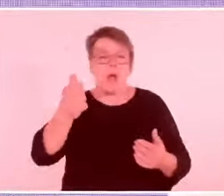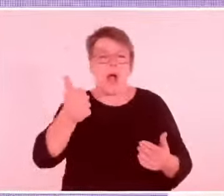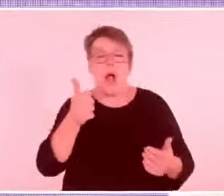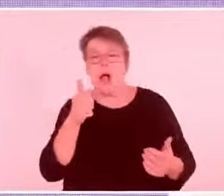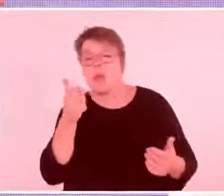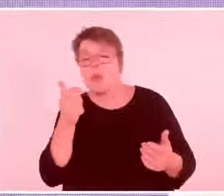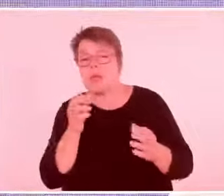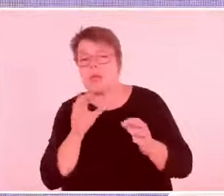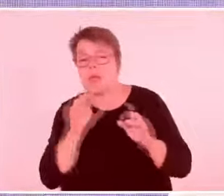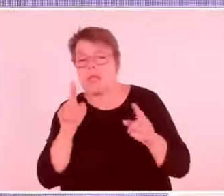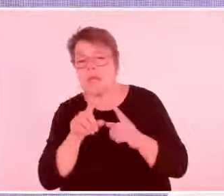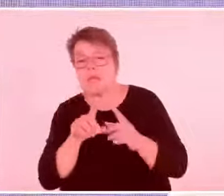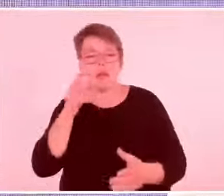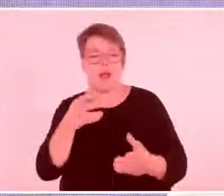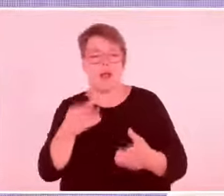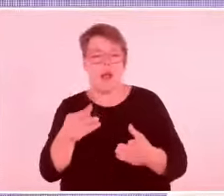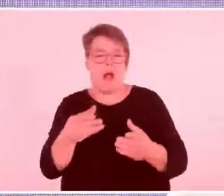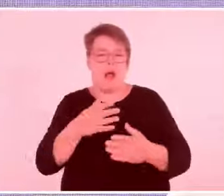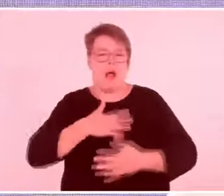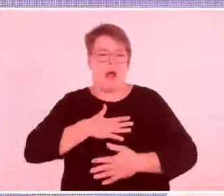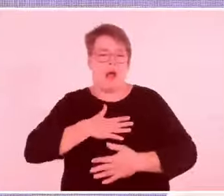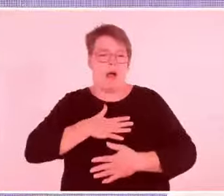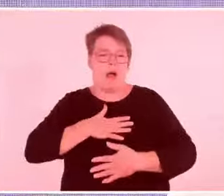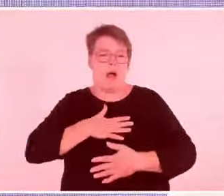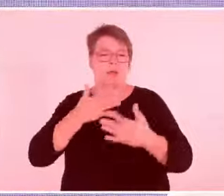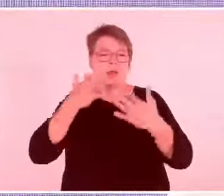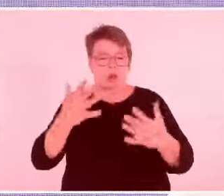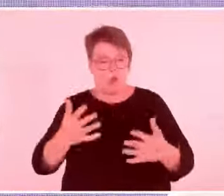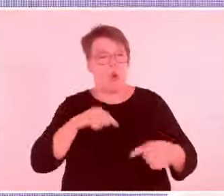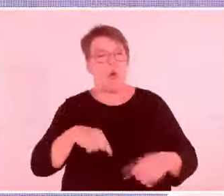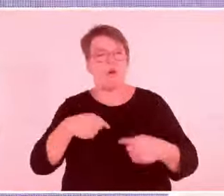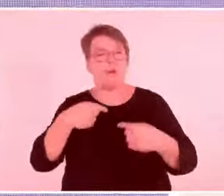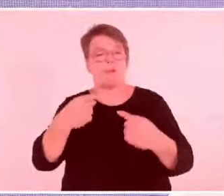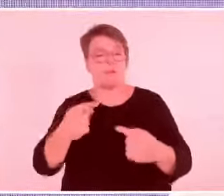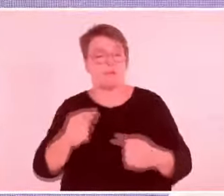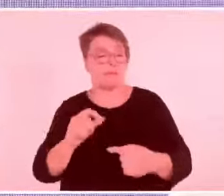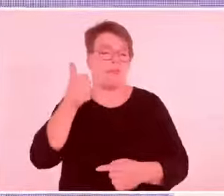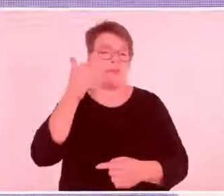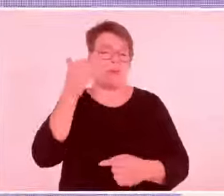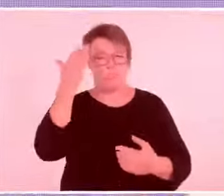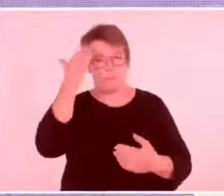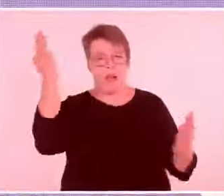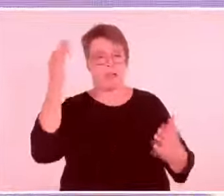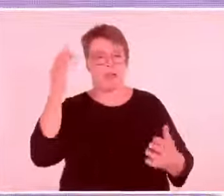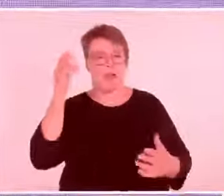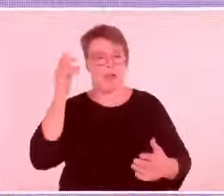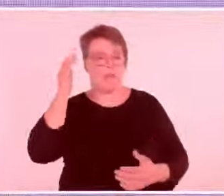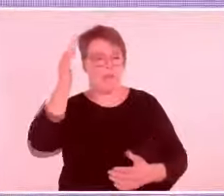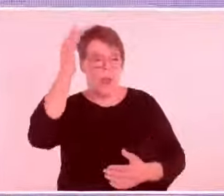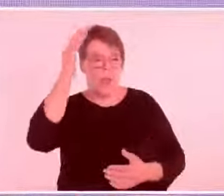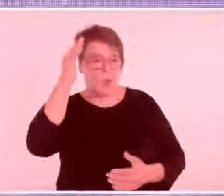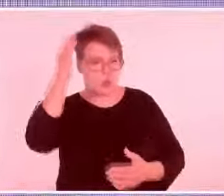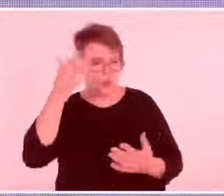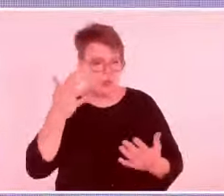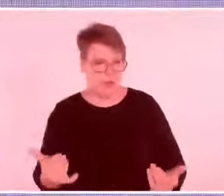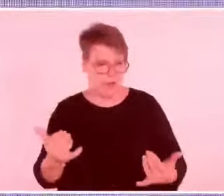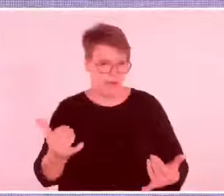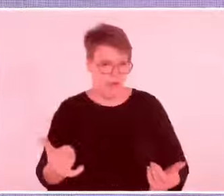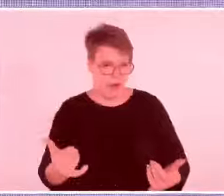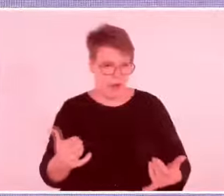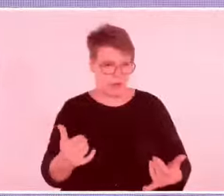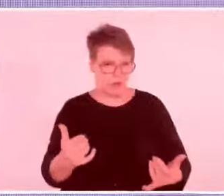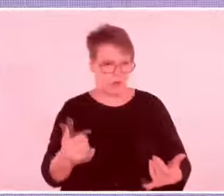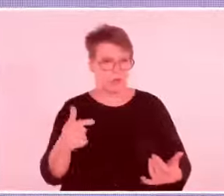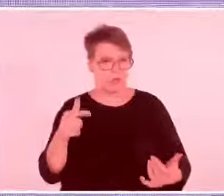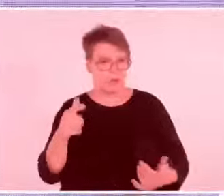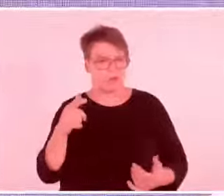Wort Superstar, so kann man es auch sagen. In seiner Arbeit setzt er sich vor allem mit der Philosophie des deutschen Idealismus auseinander.